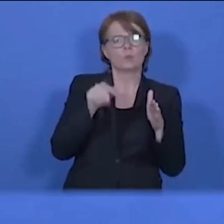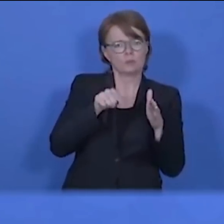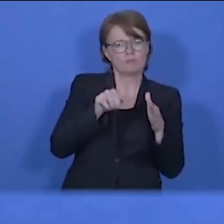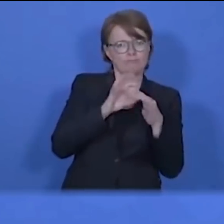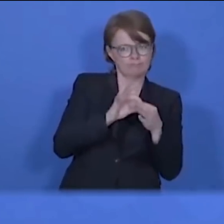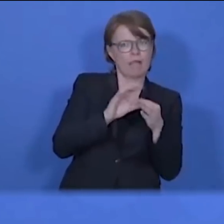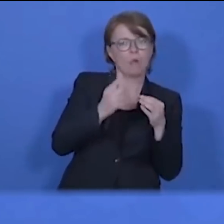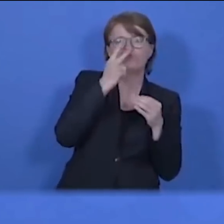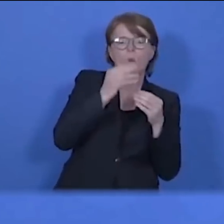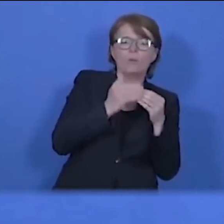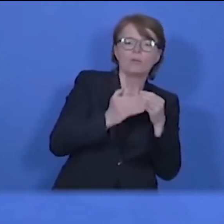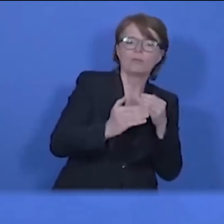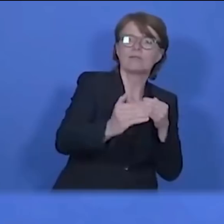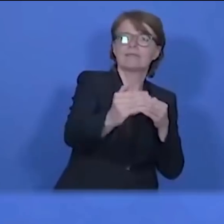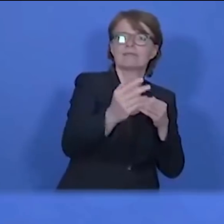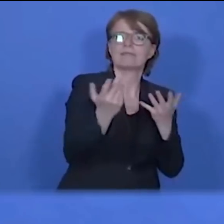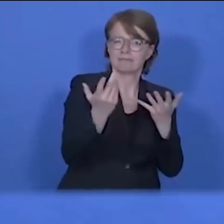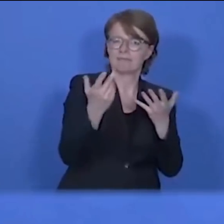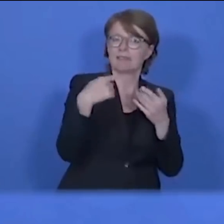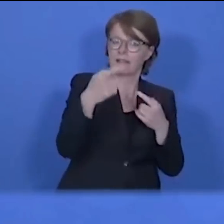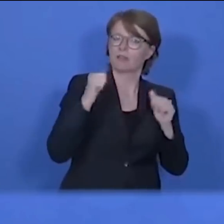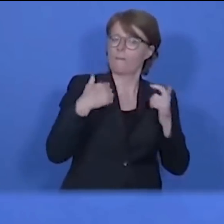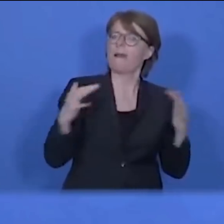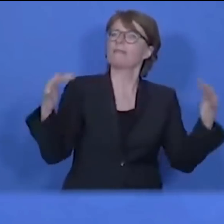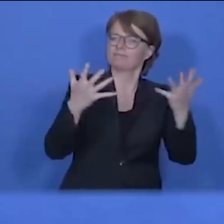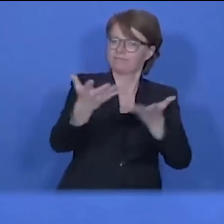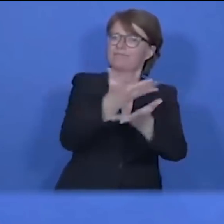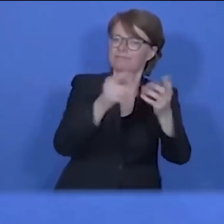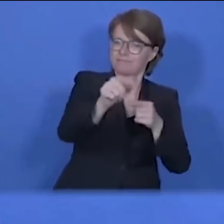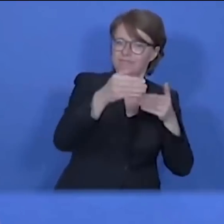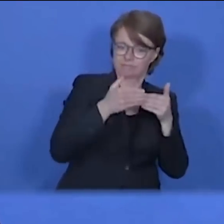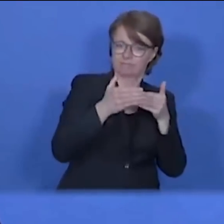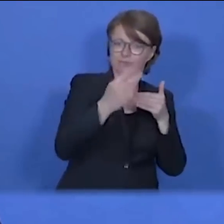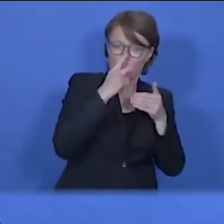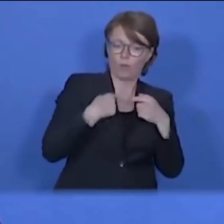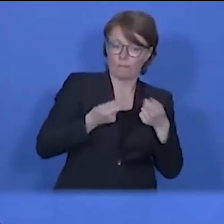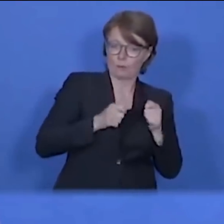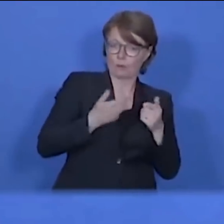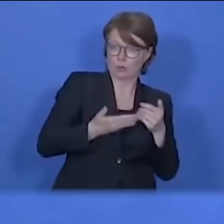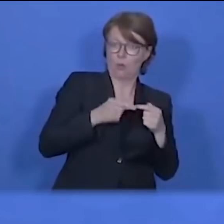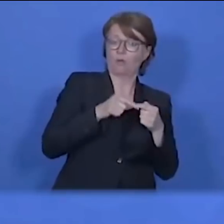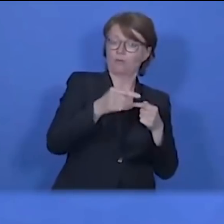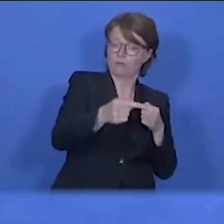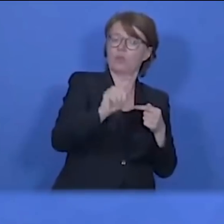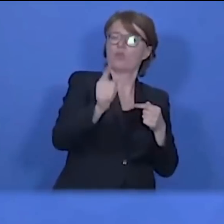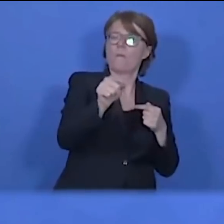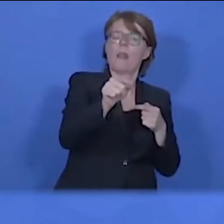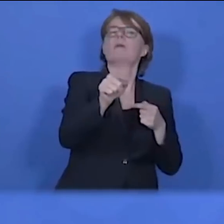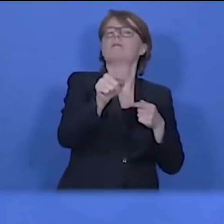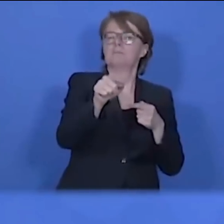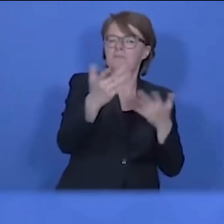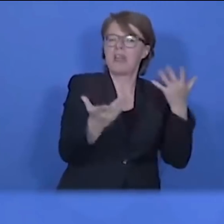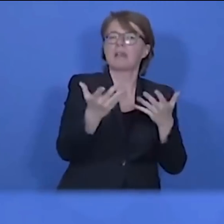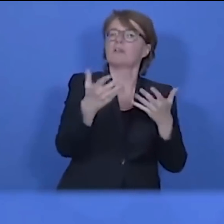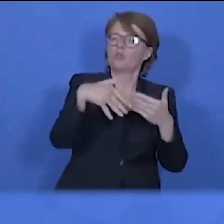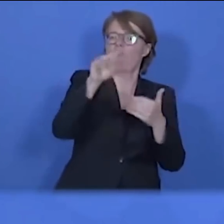tagen. Und deshalb haben wir heute einzelne Beschlüsse gefasst, aber wir werden vor allen Dingen in der nächsten Woche noch einmal ein weitergehendes